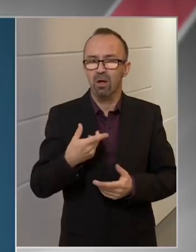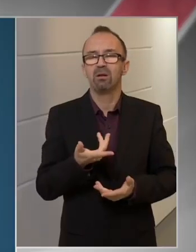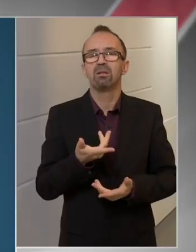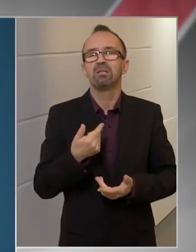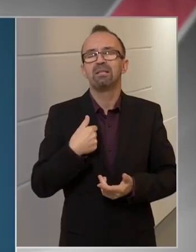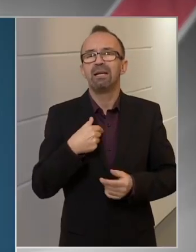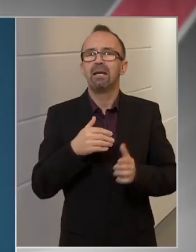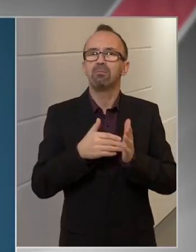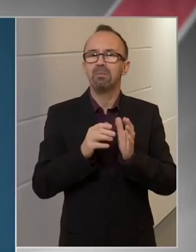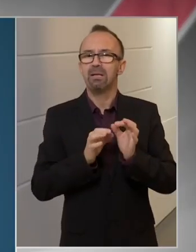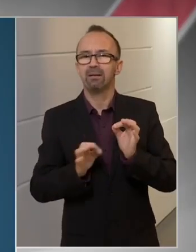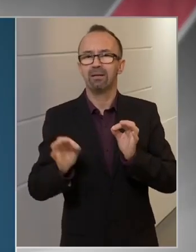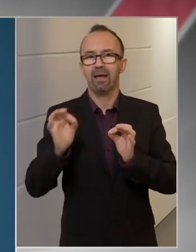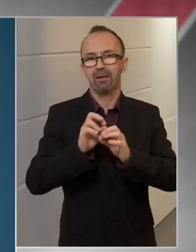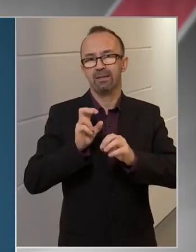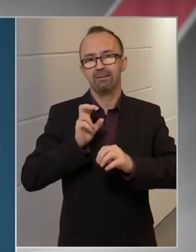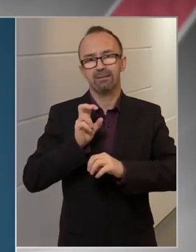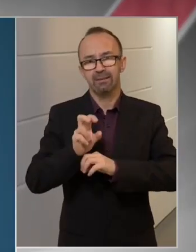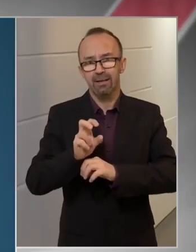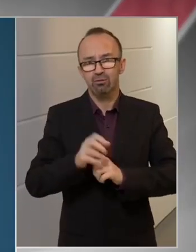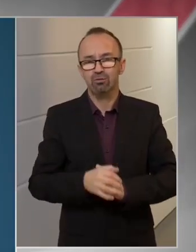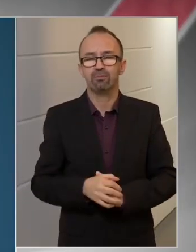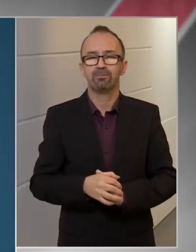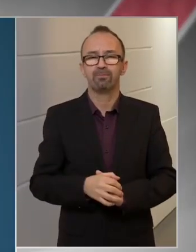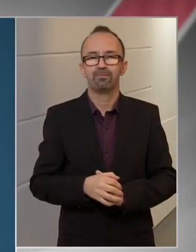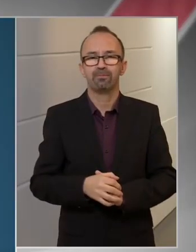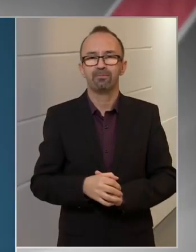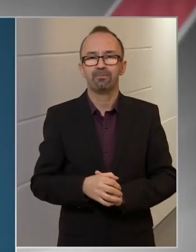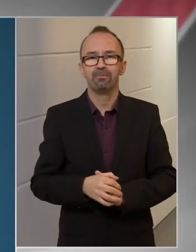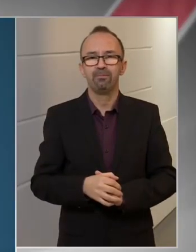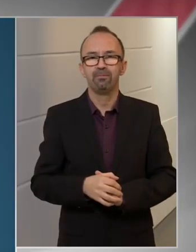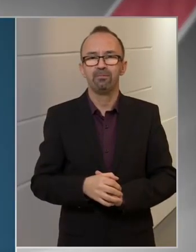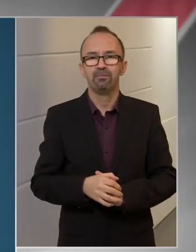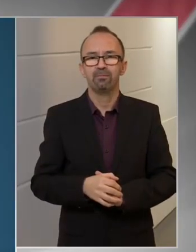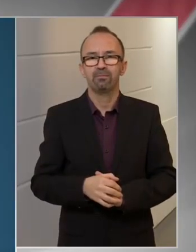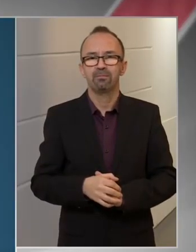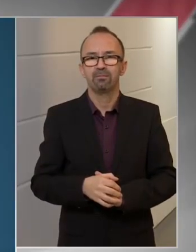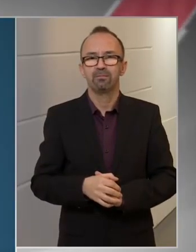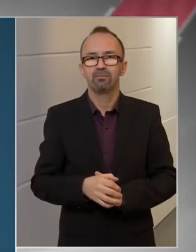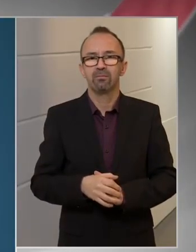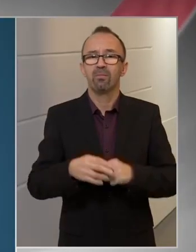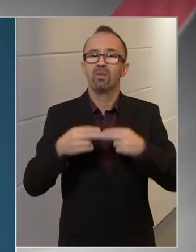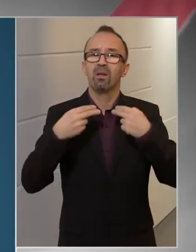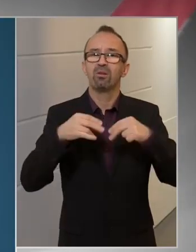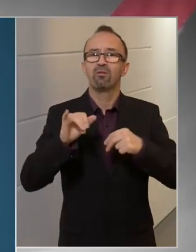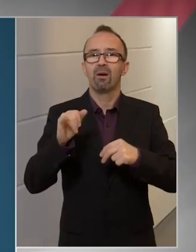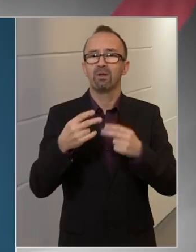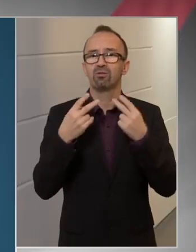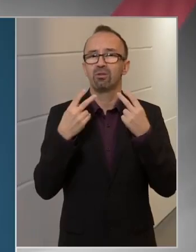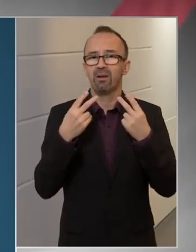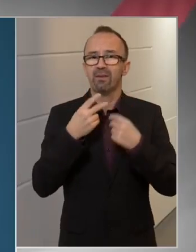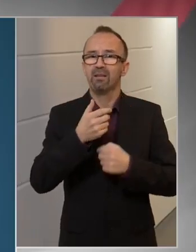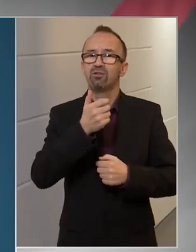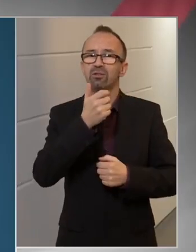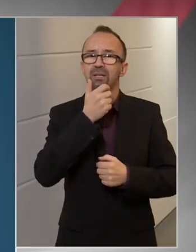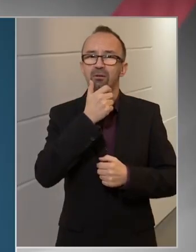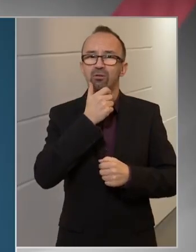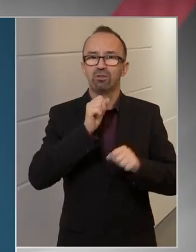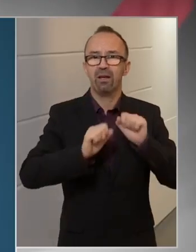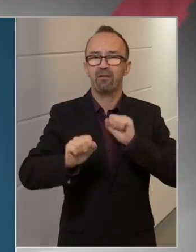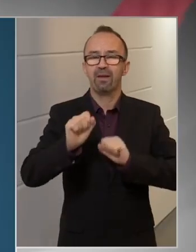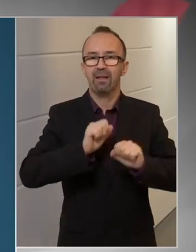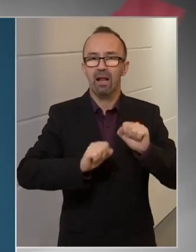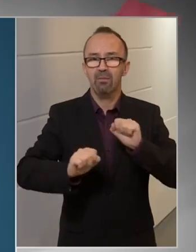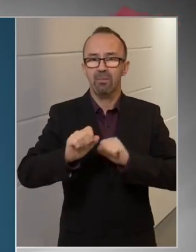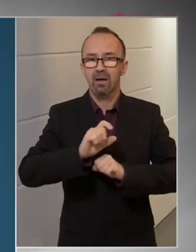szeretném csak kiegészíteni ezt, hogy változatlanul érvényes az, hogy az idősek védelme